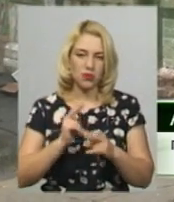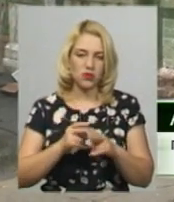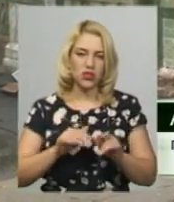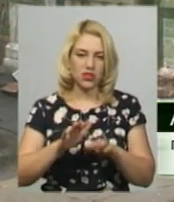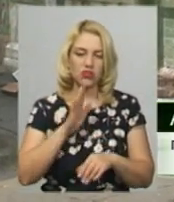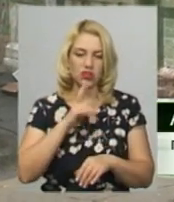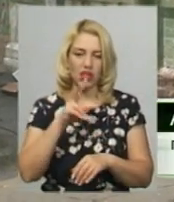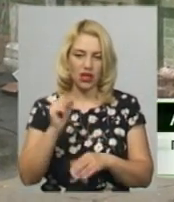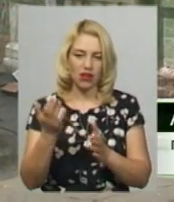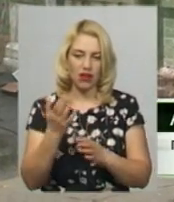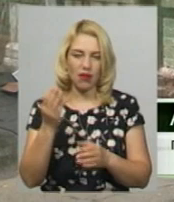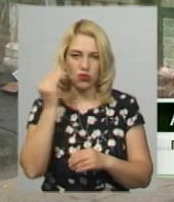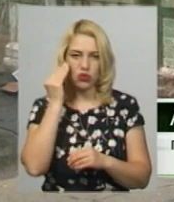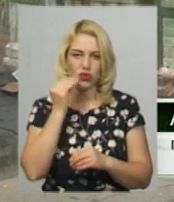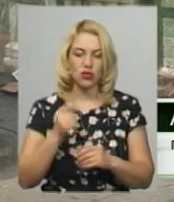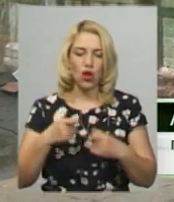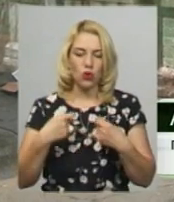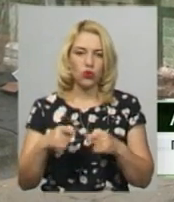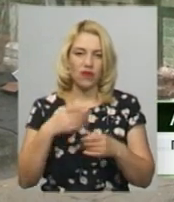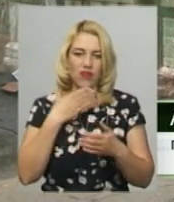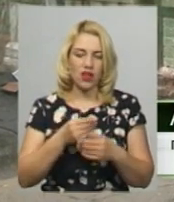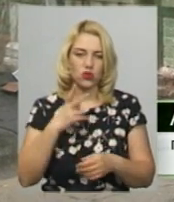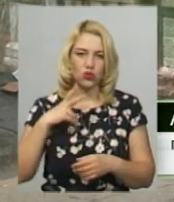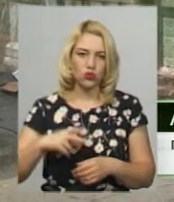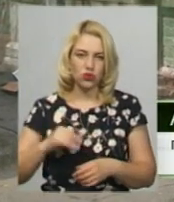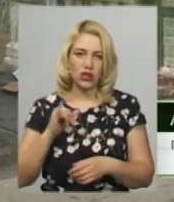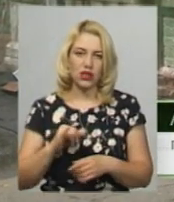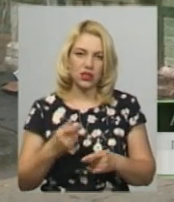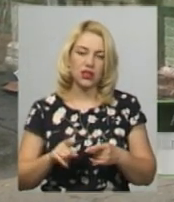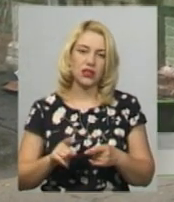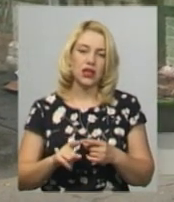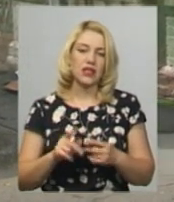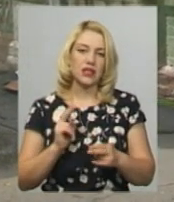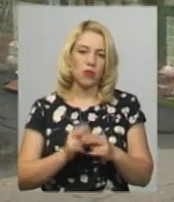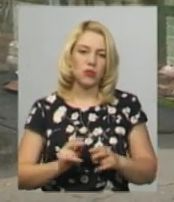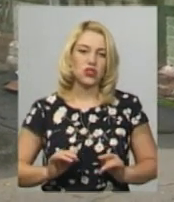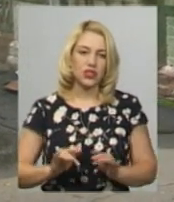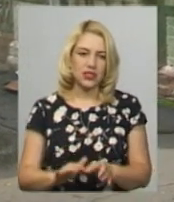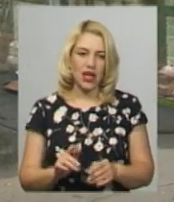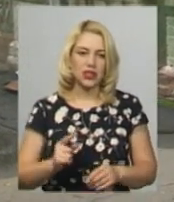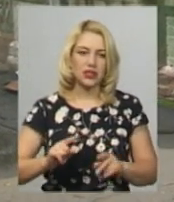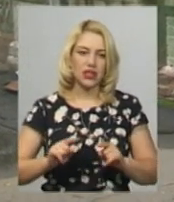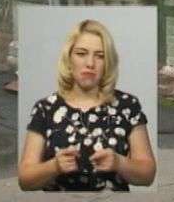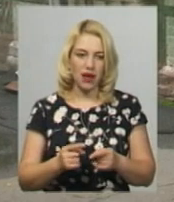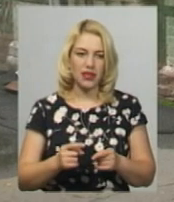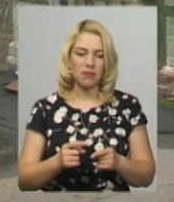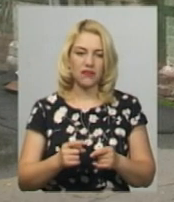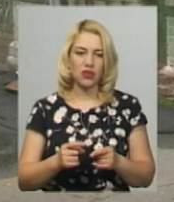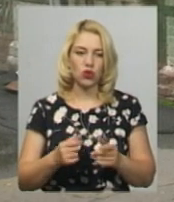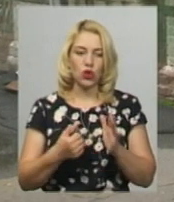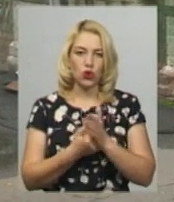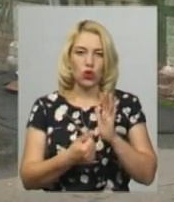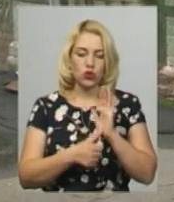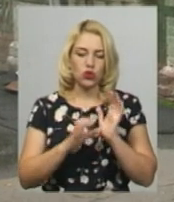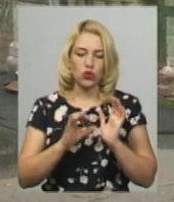жінці, яка підозрюється у торгівлі власною донькою, та обрано запобіжний захід у вигляді тримання під вартою строком до 6 серпня 2019